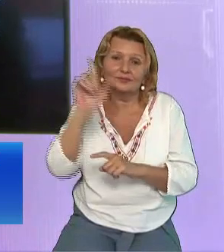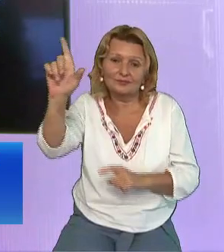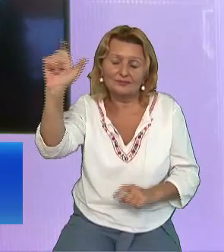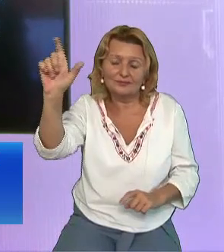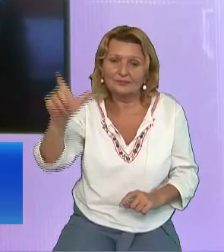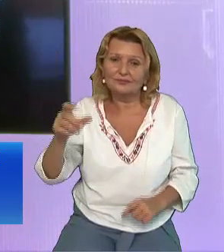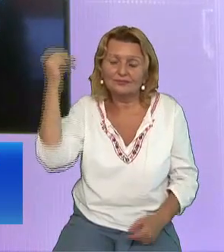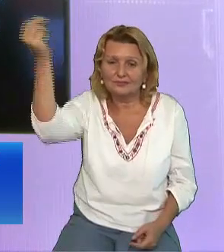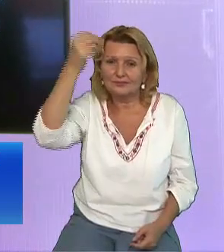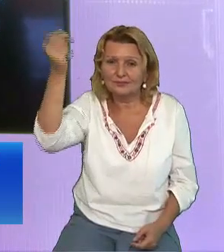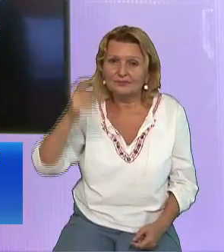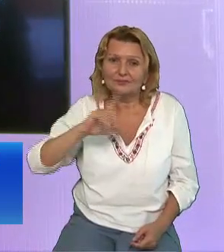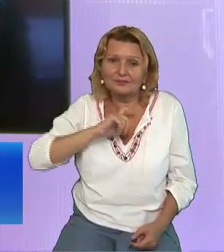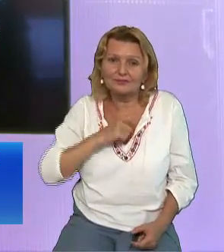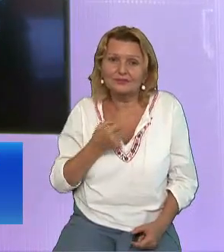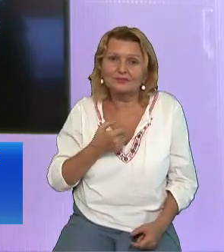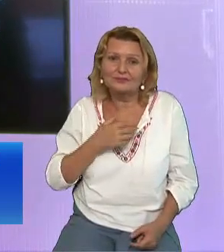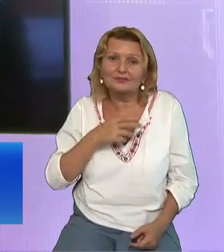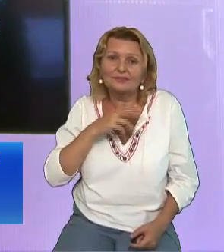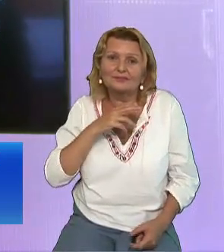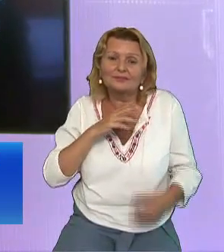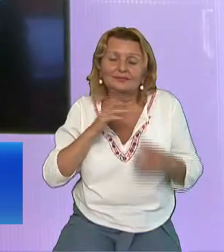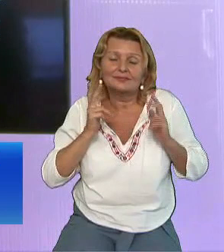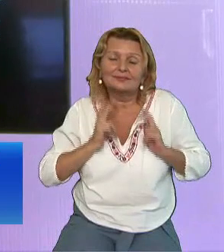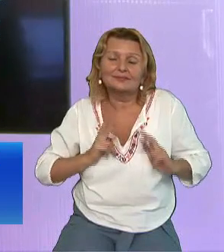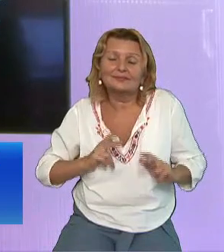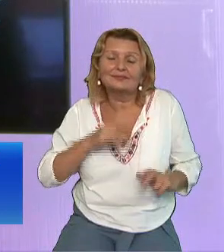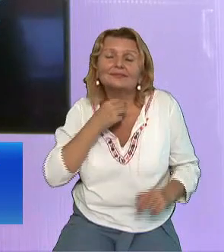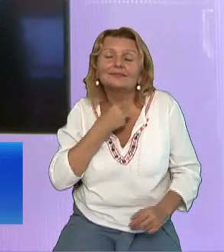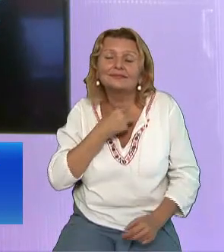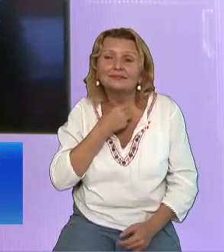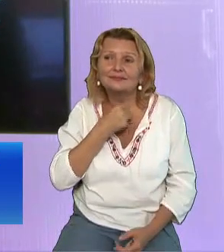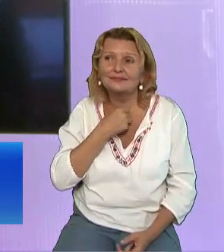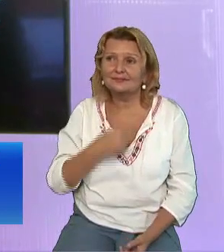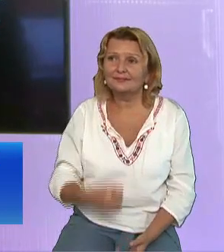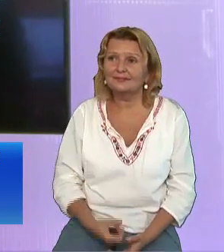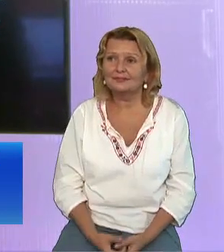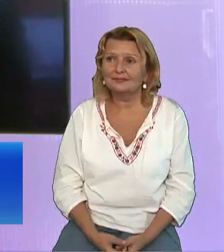Mulți m-au întrebat De ce mai predici, mă? De ce mai predici?